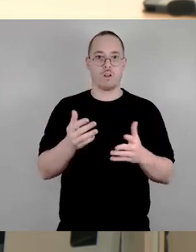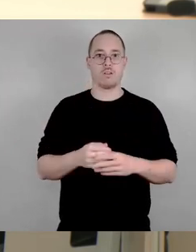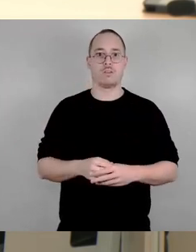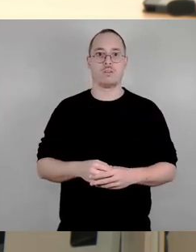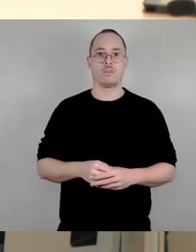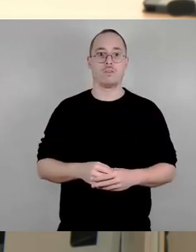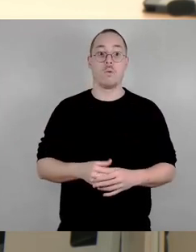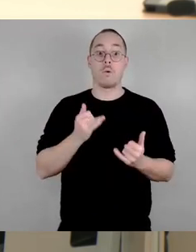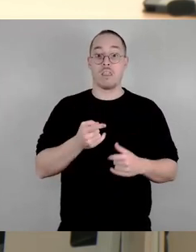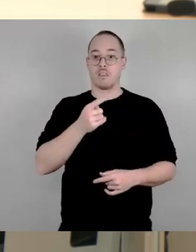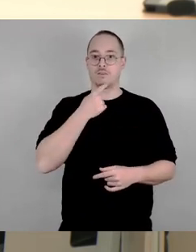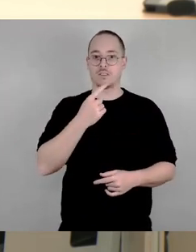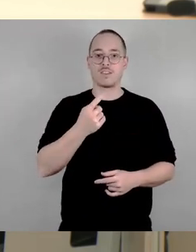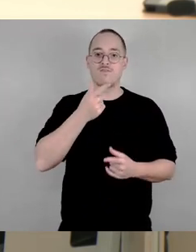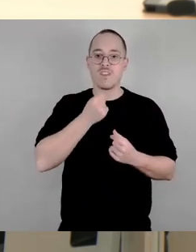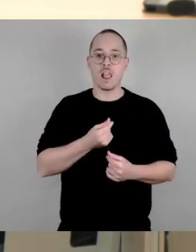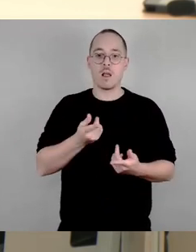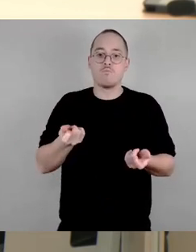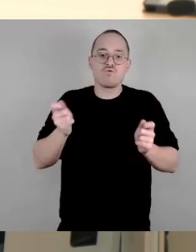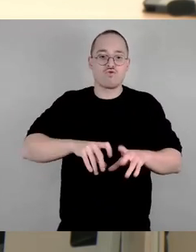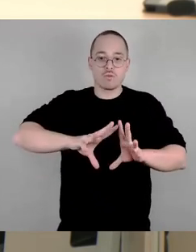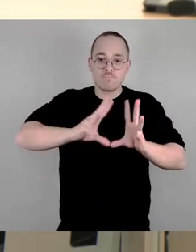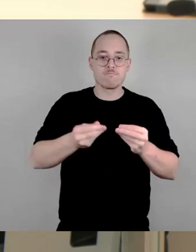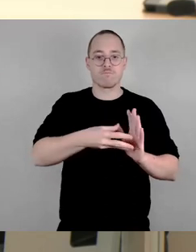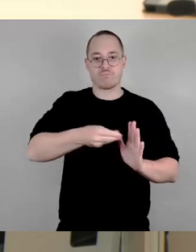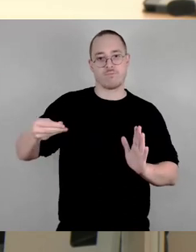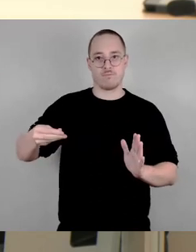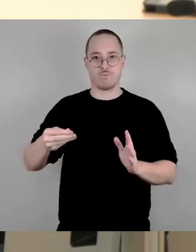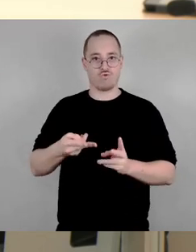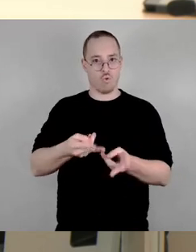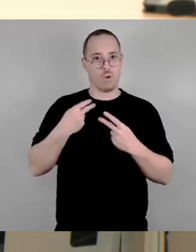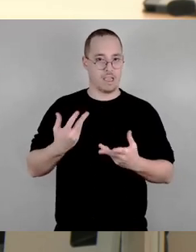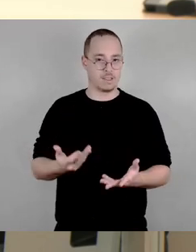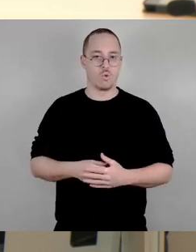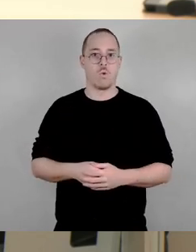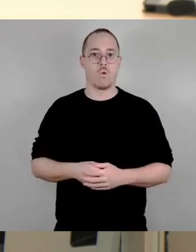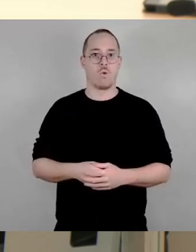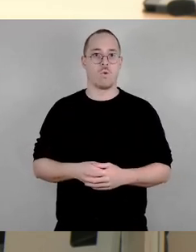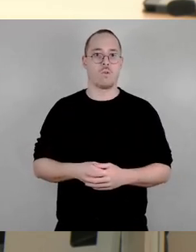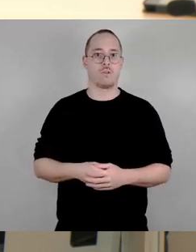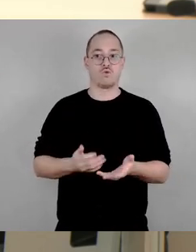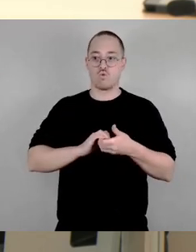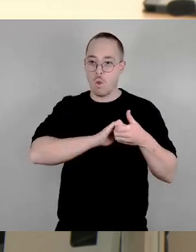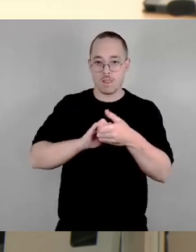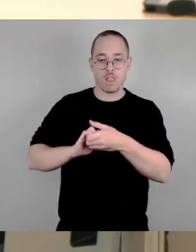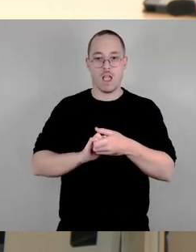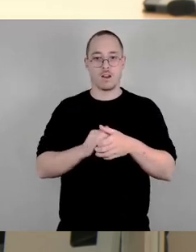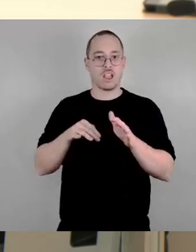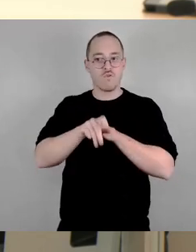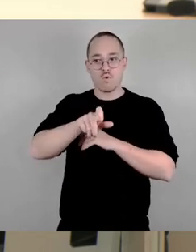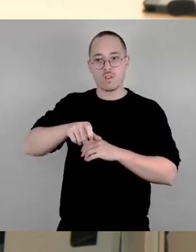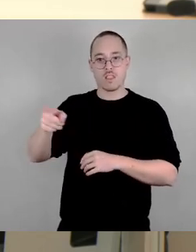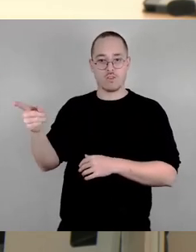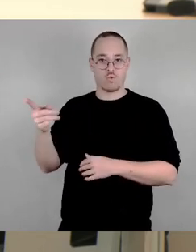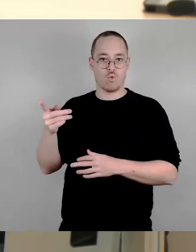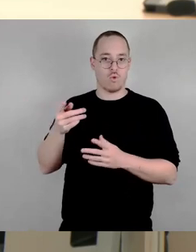Solidaritätserklärung mit Netzwerken und Organisationen, die Menschen auf der Flucht und die, die hier ankommen, unterstützen, wie Mission Lifeline oder der